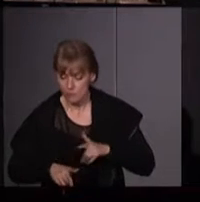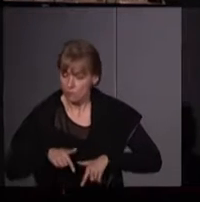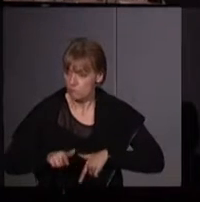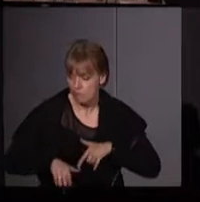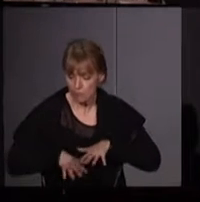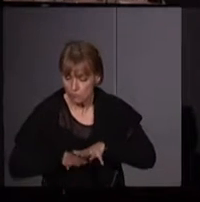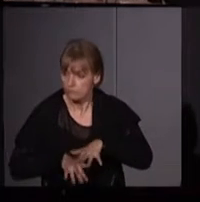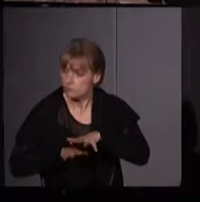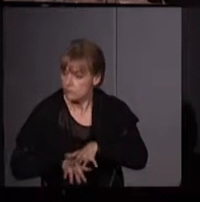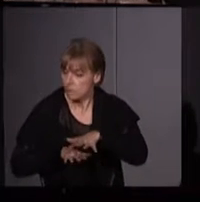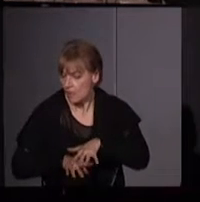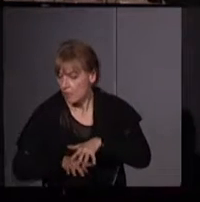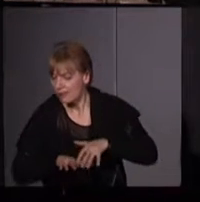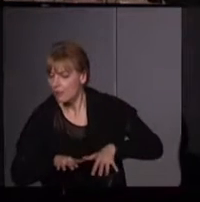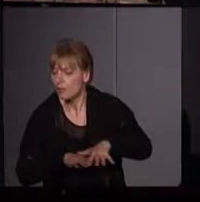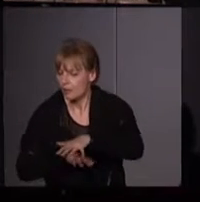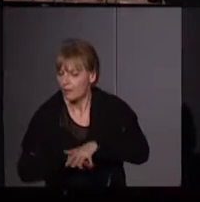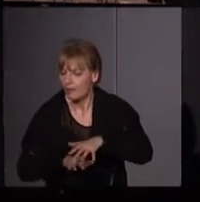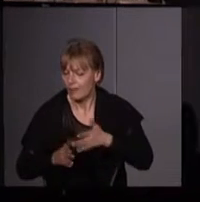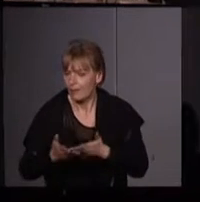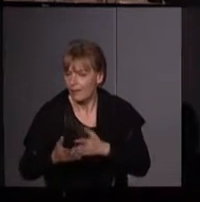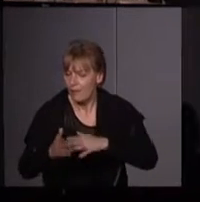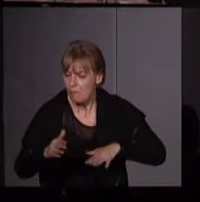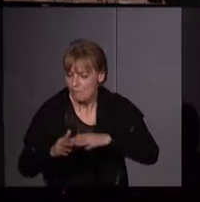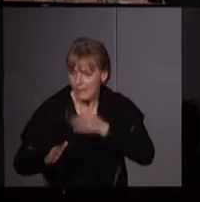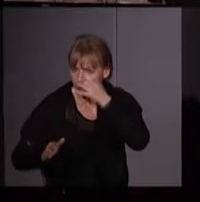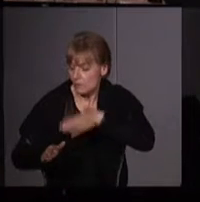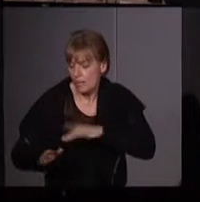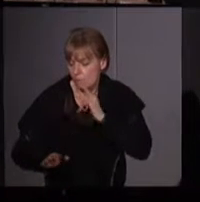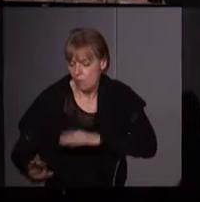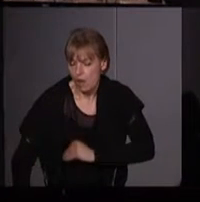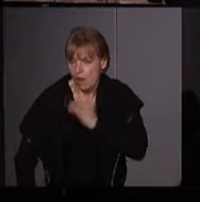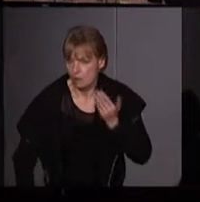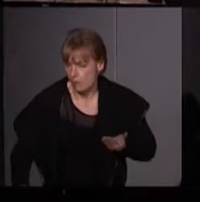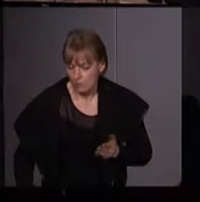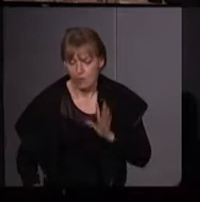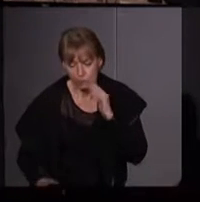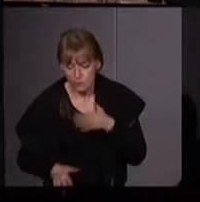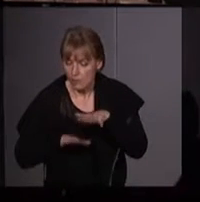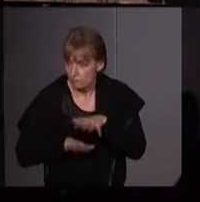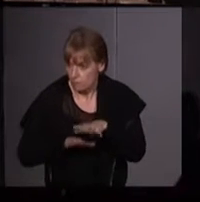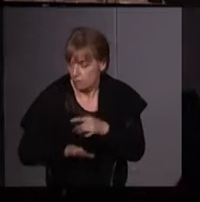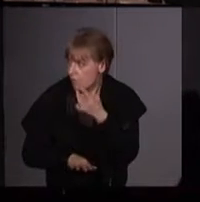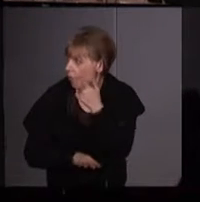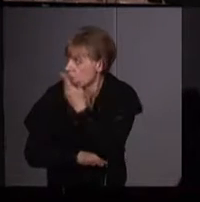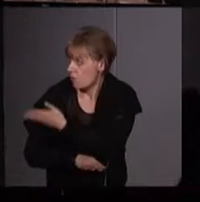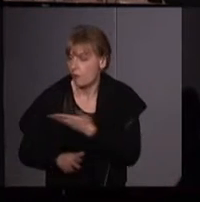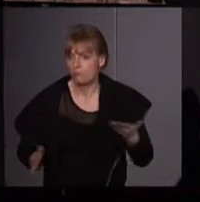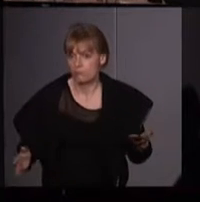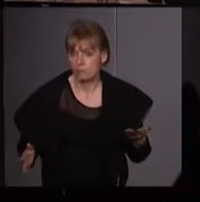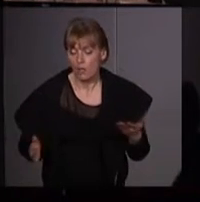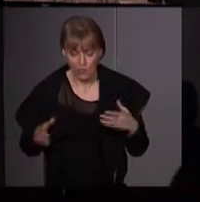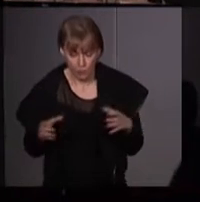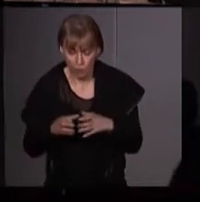vers une de ces bases nucléaires parce qu'elles en avaient marre. Bon. Elles y vont. Comme vous le voyez, elles ne sont pas du tout